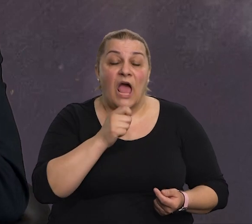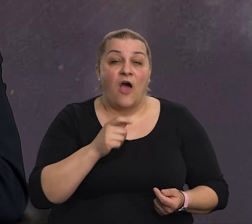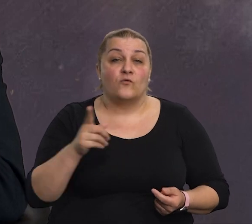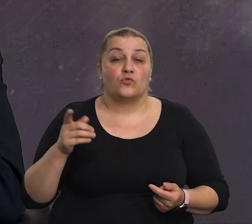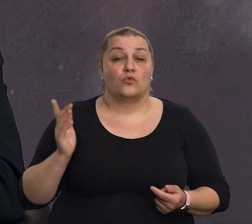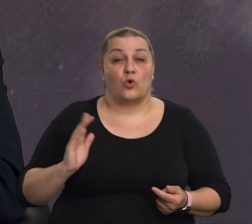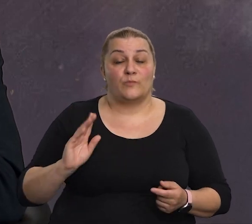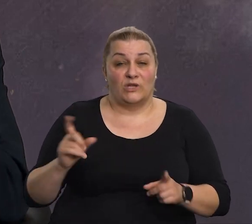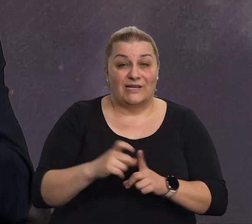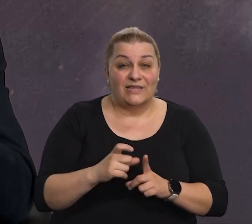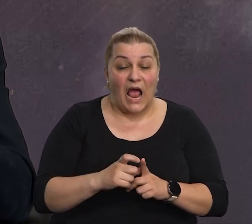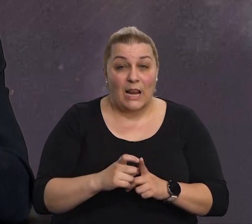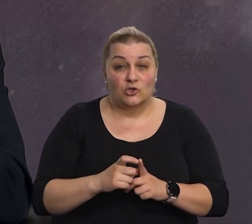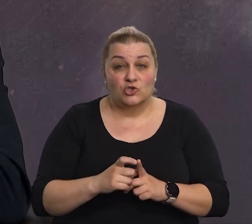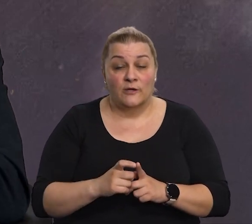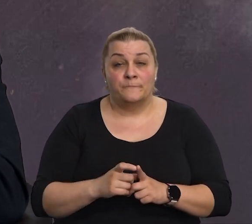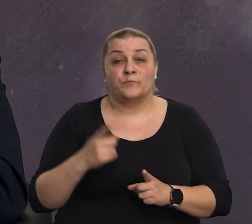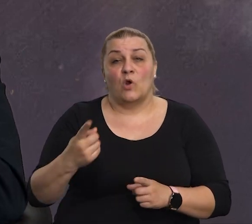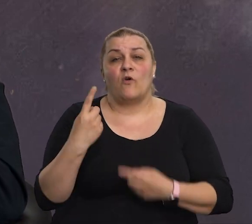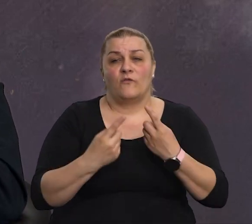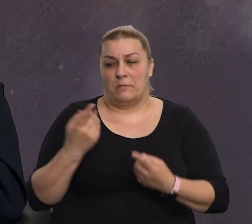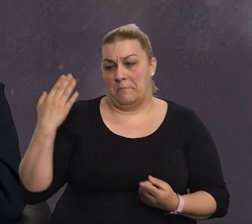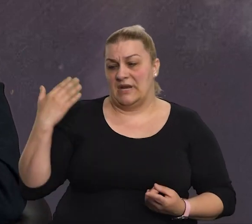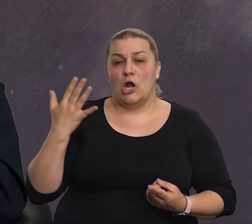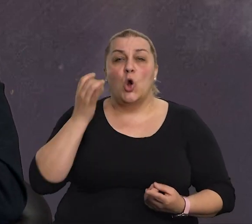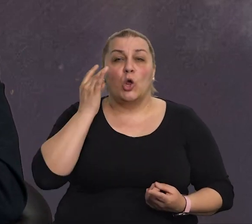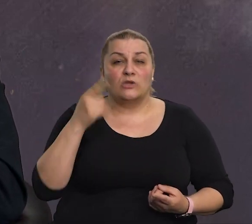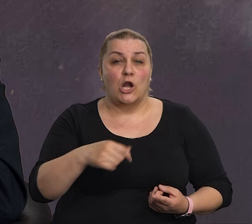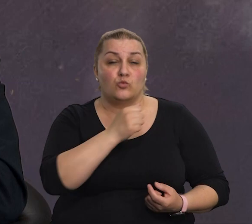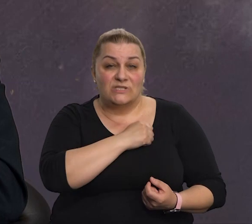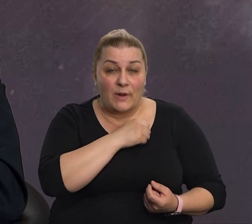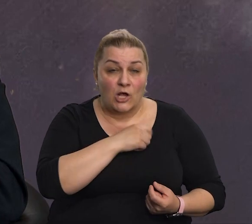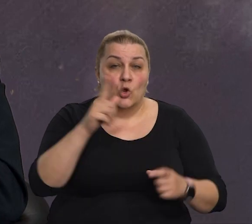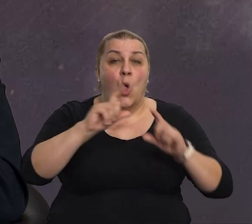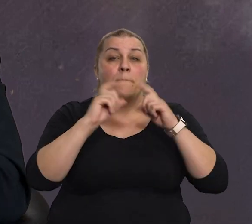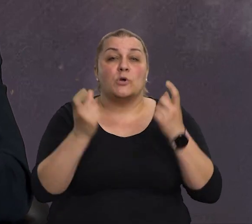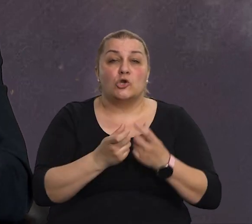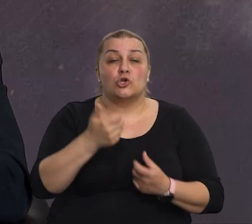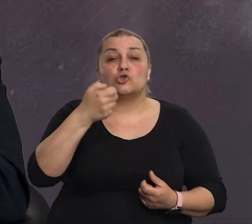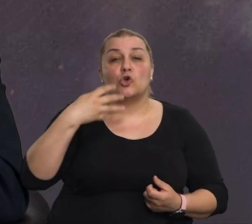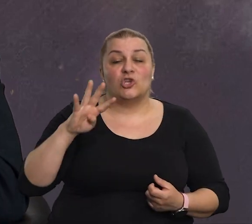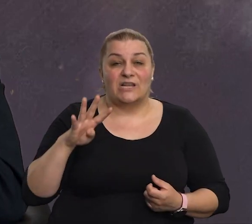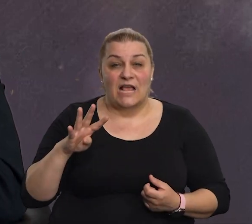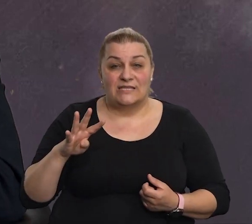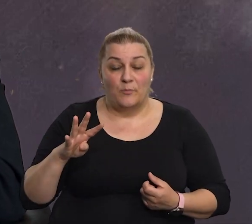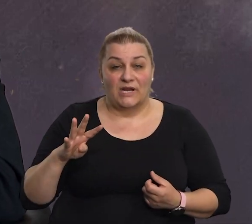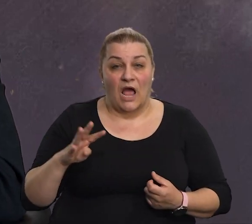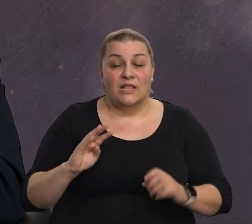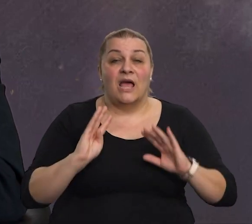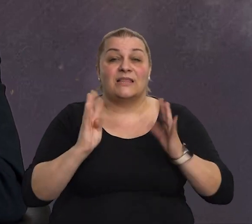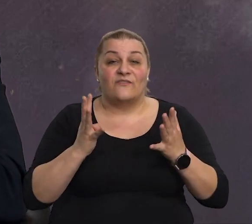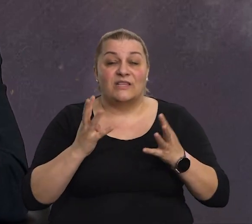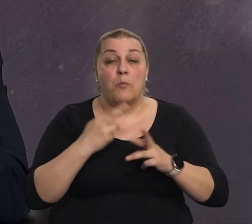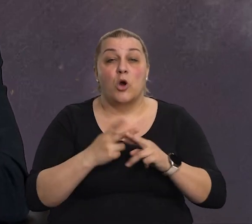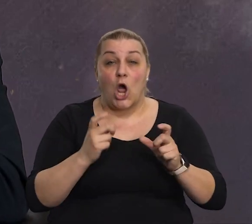izbornika Zlatka Dalića. Radnje se događalo prije par dana u Splitu, u prostorijama 114. brigade i 9. bojne